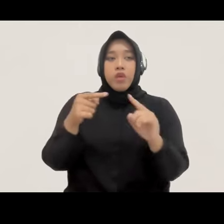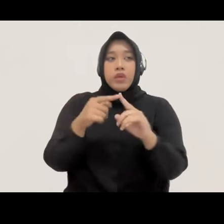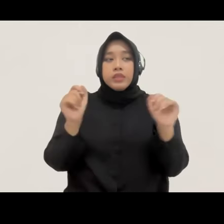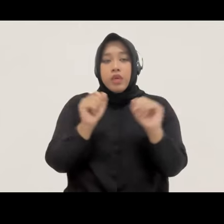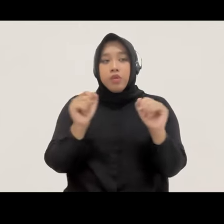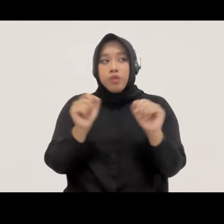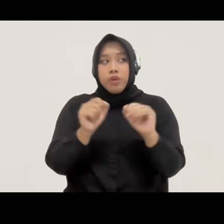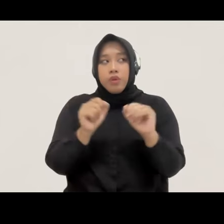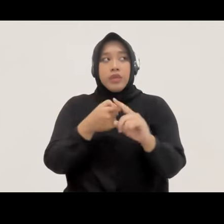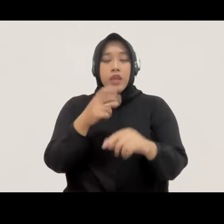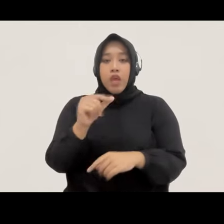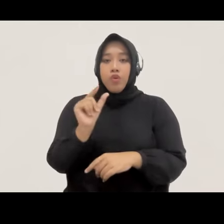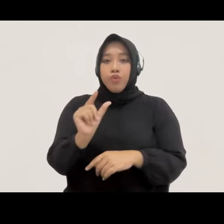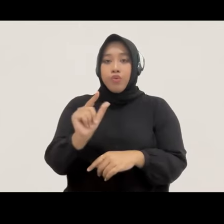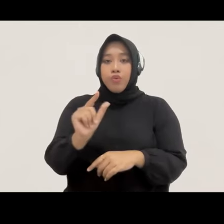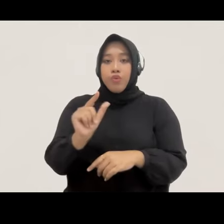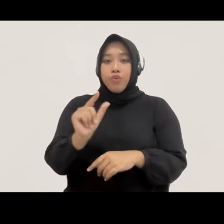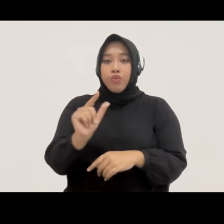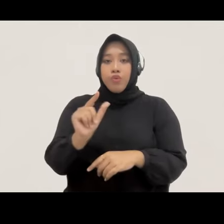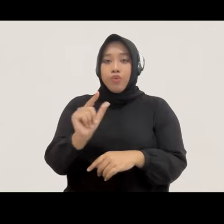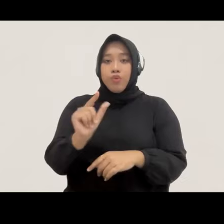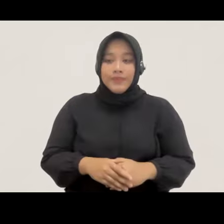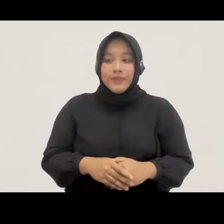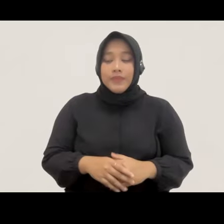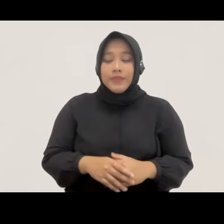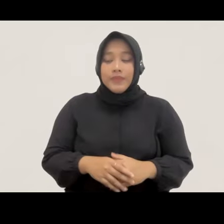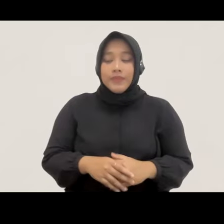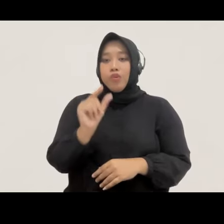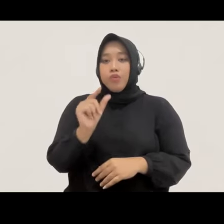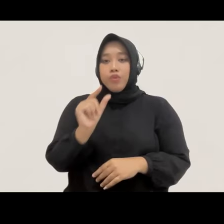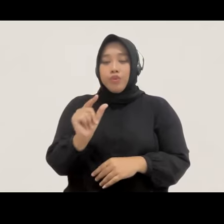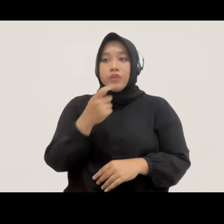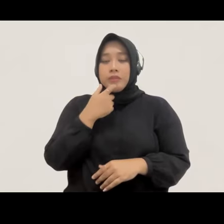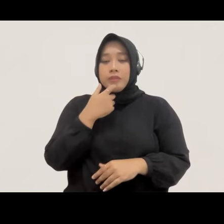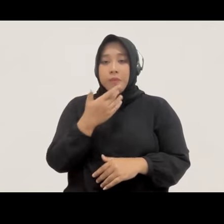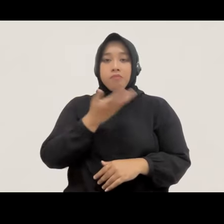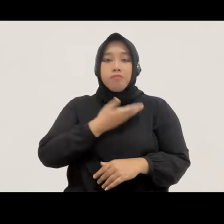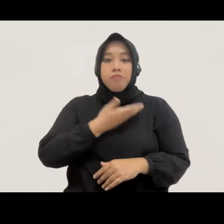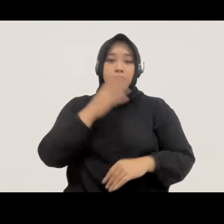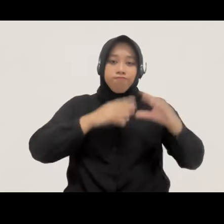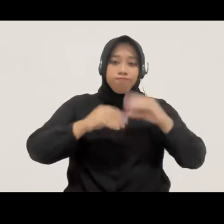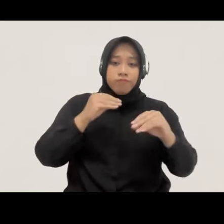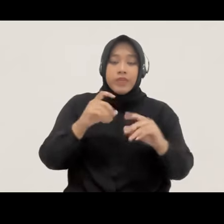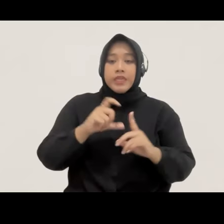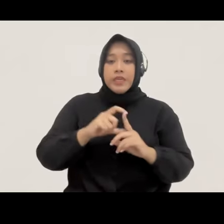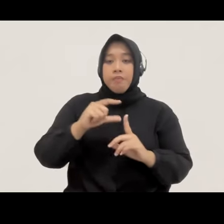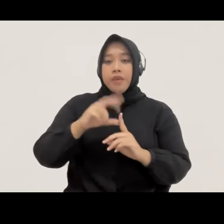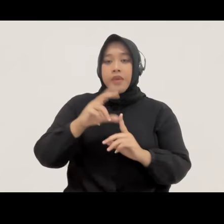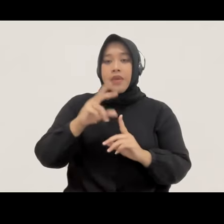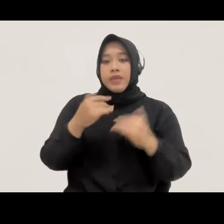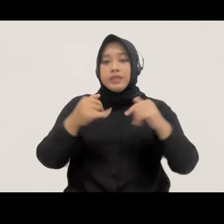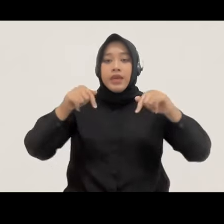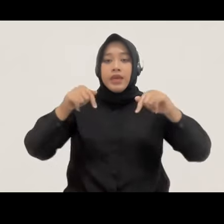RUU ini. Jadi sekalipun RUU ini tidak akan dibahas dalam periode DPR saat ini, sekiranya